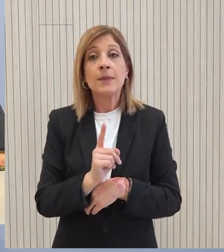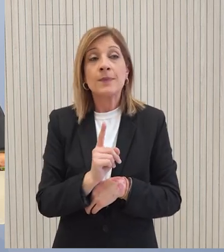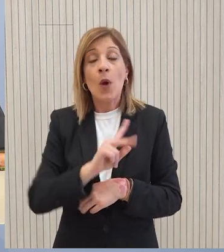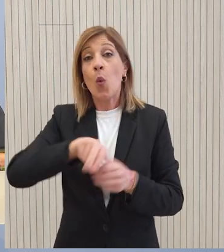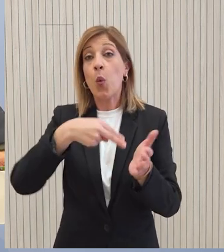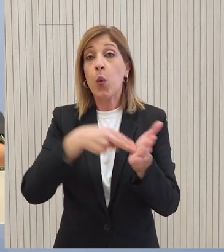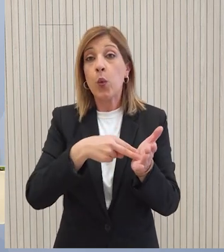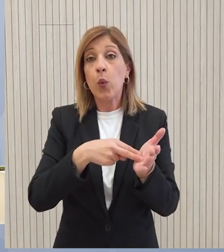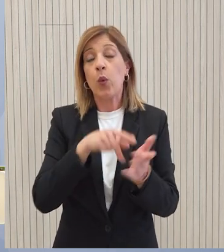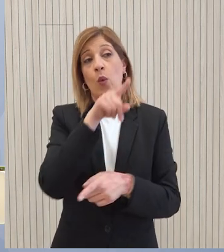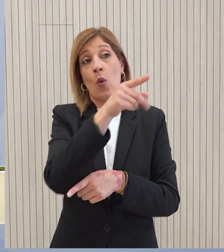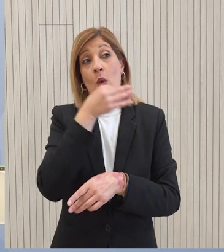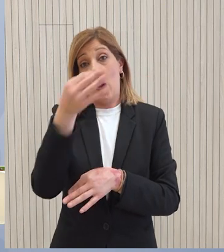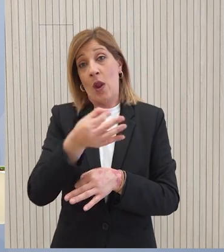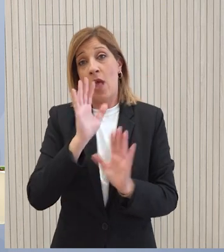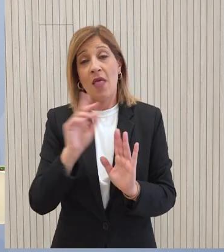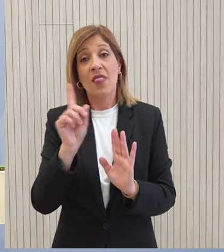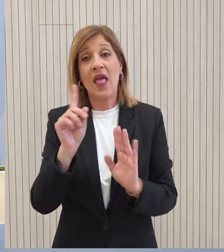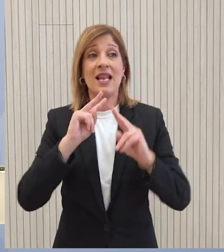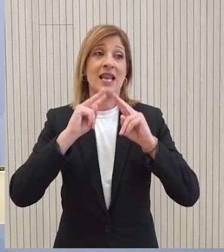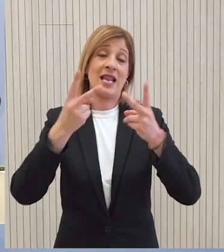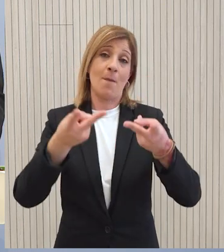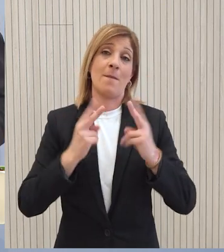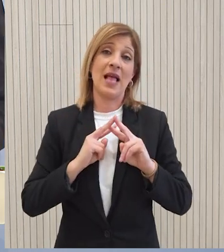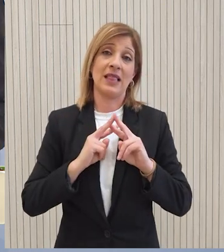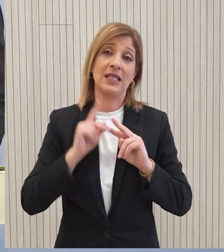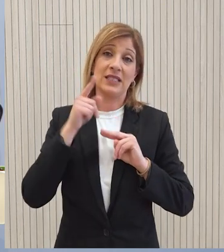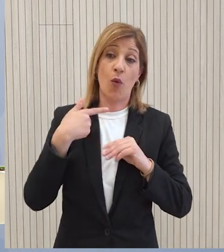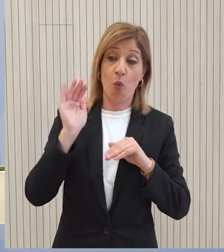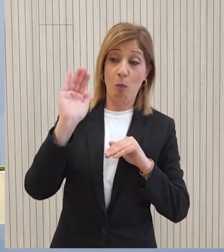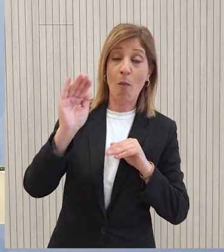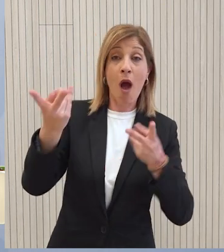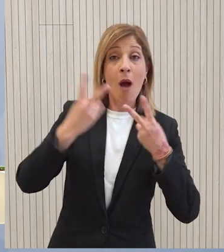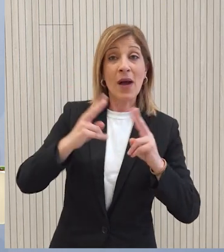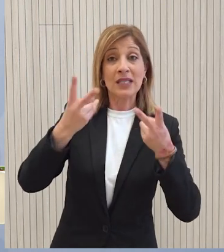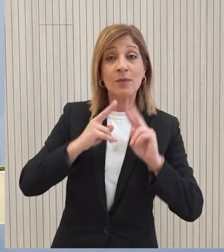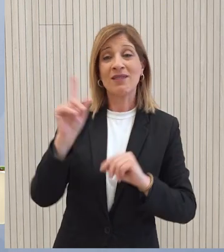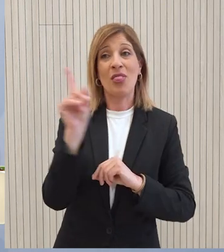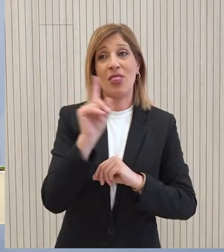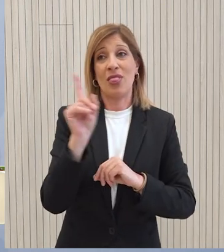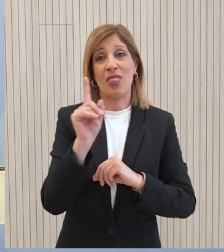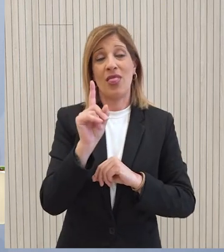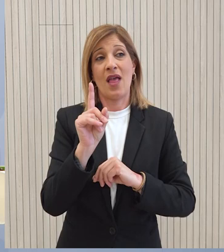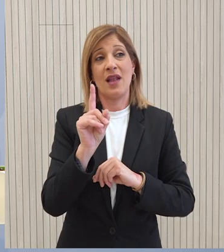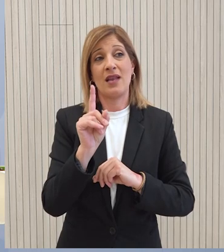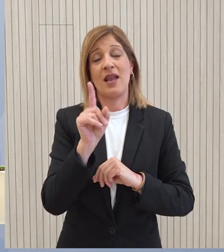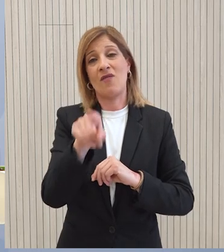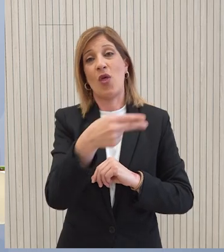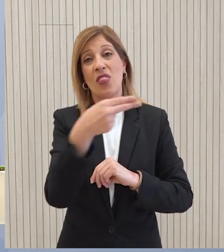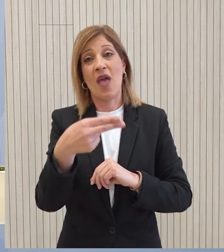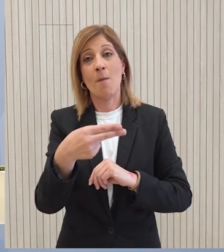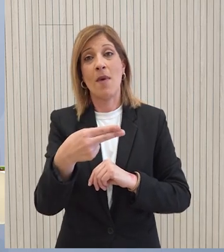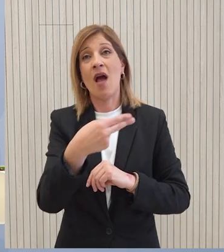Αυτό δεν αποτελεί Απάντηση σε αυτά τα ερωτήματα σχόλια δεν νομίζω ότι αποτελούν θέμα